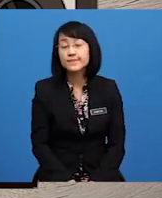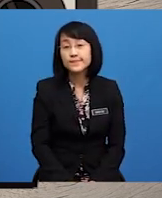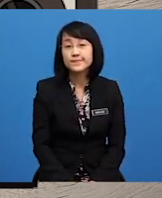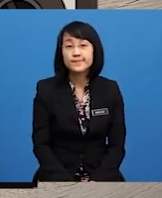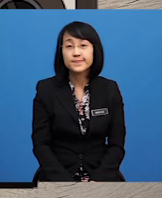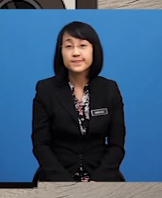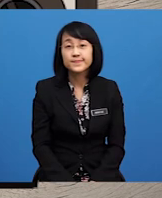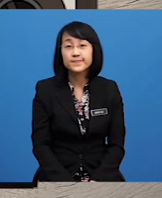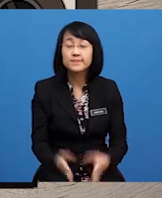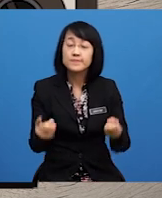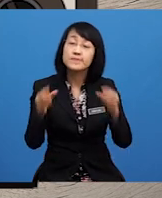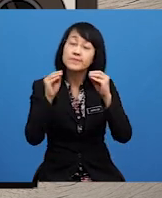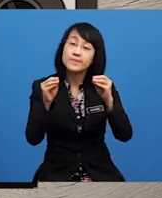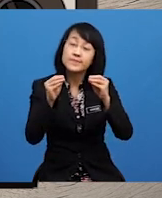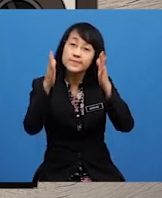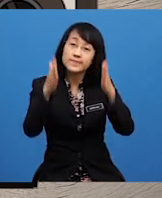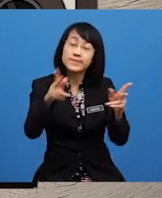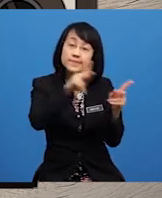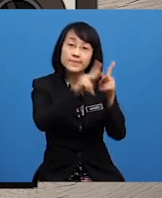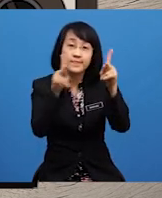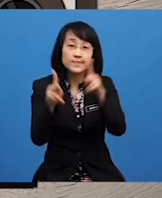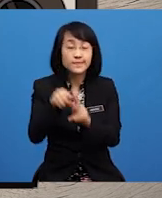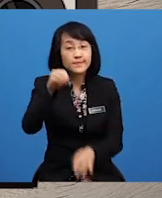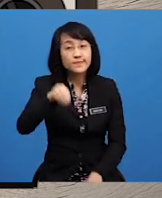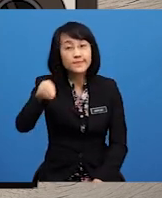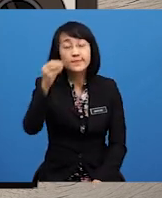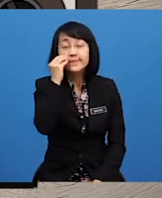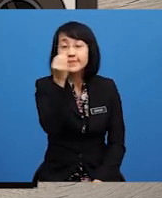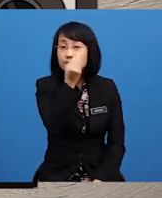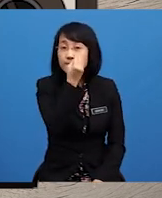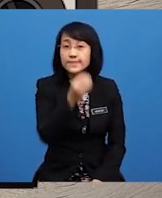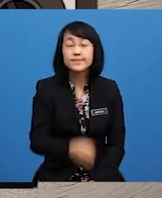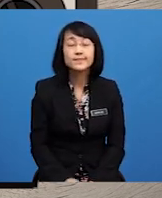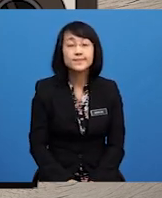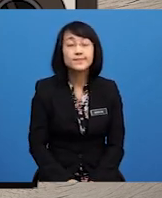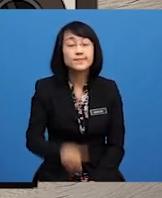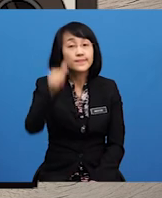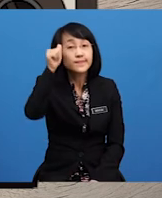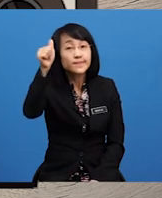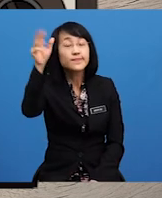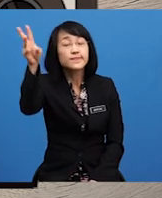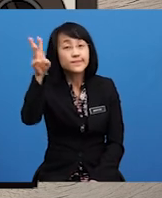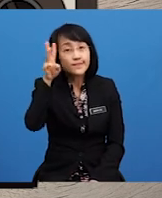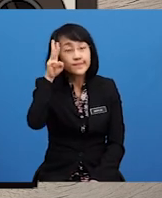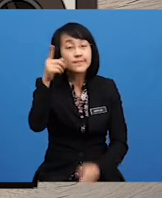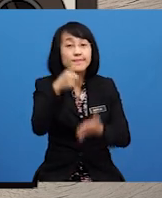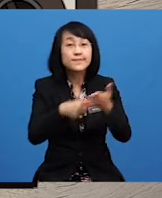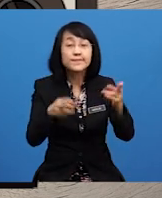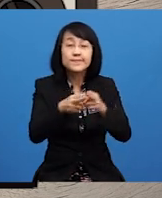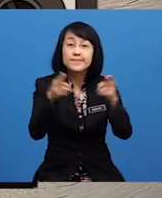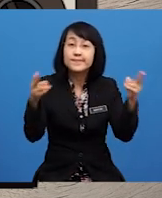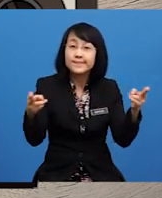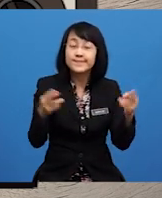Lagipun Katanya Nak mengajar Budak-budak kampung Menaga Ok Assalamualaikum Waalaikumsalam Apa khabar Apa khabar Apa